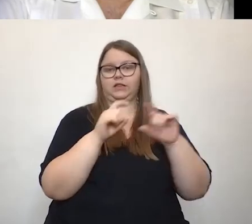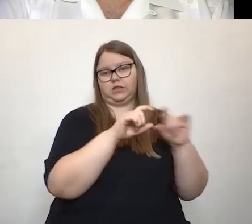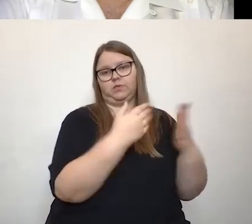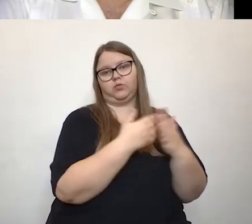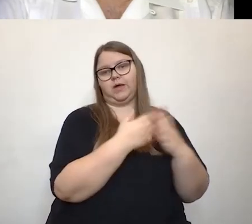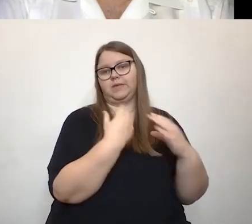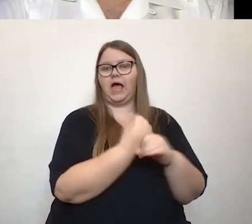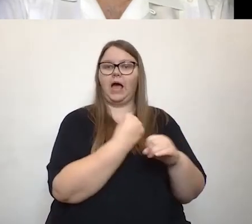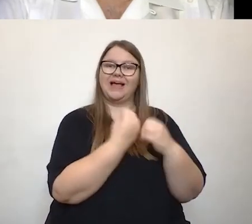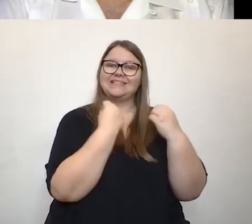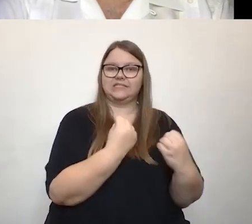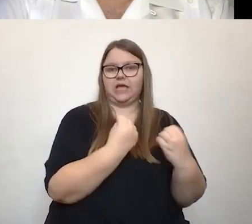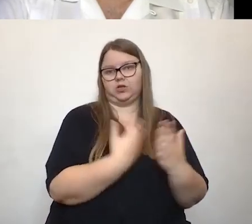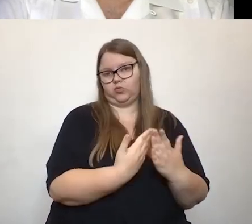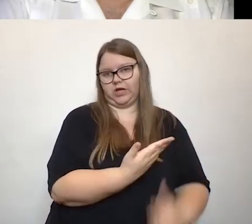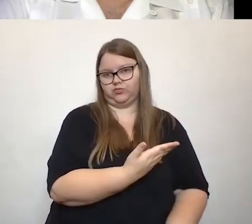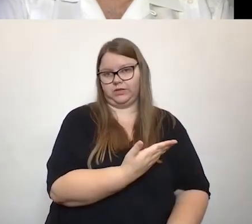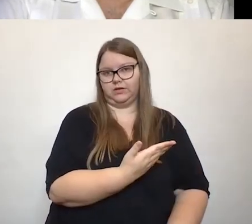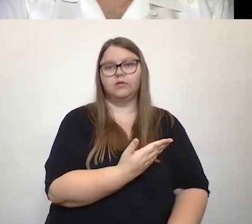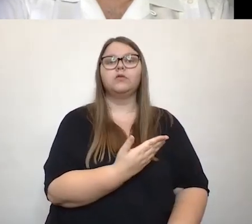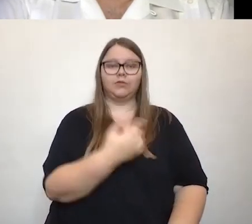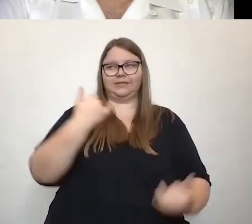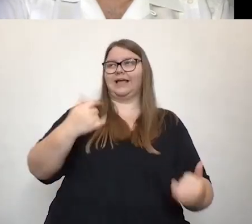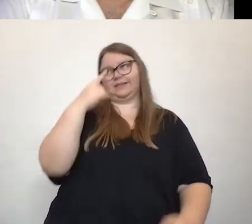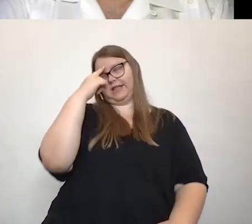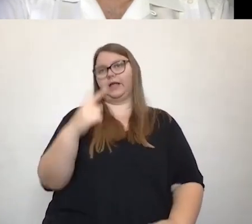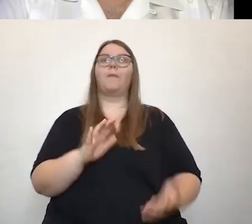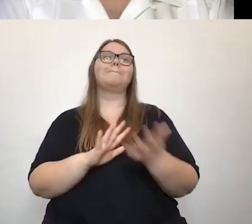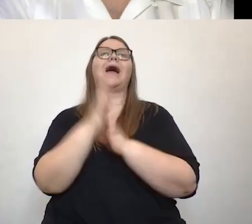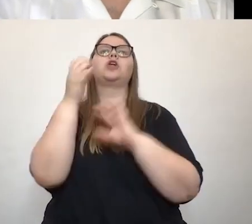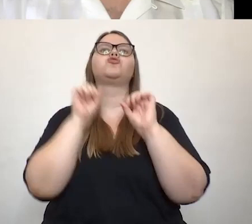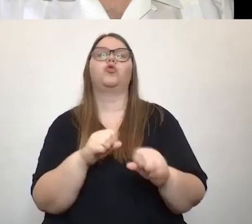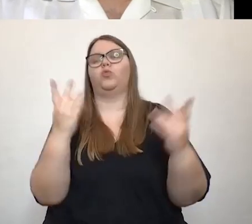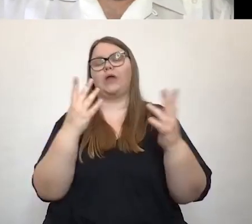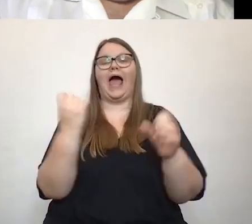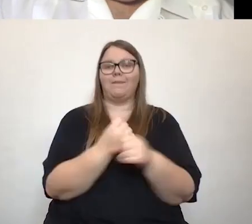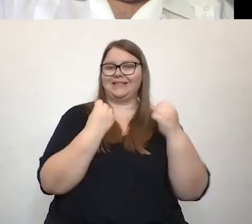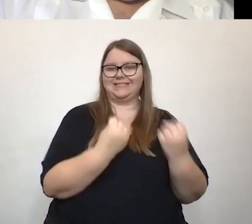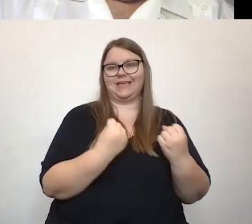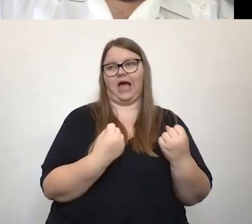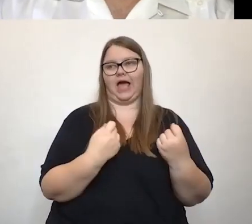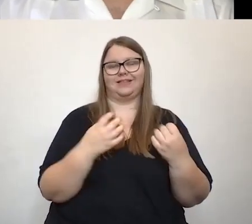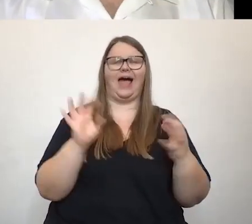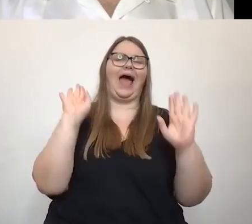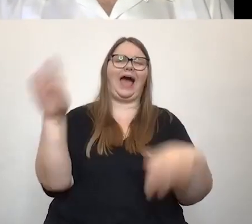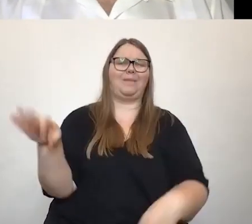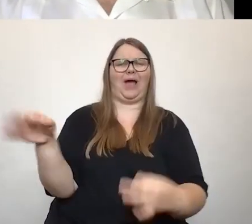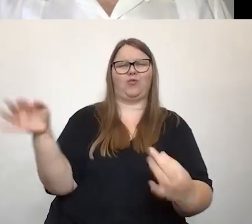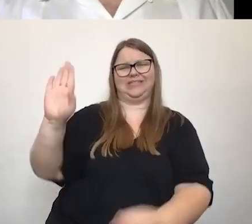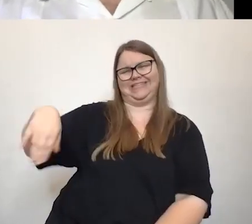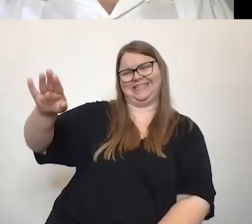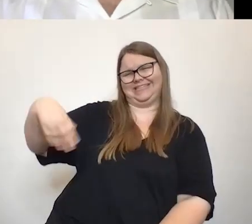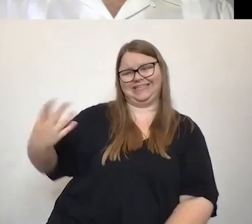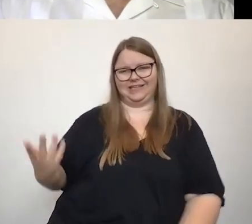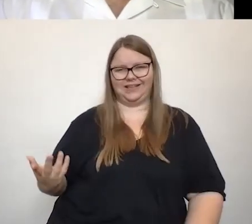Arbeitssicherheit, also keiner würde in Frage stellen oder Brandschutz, das sind ja heute Dinge, die würde gar keiner in Frage stellen, keiner würde heute sagen,